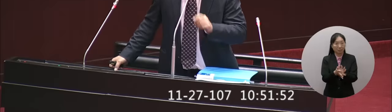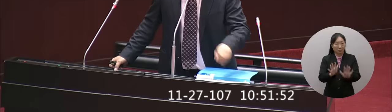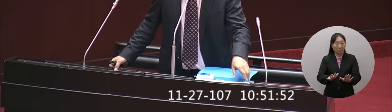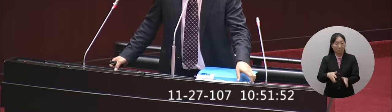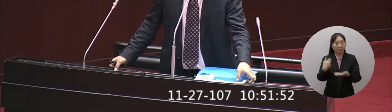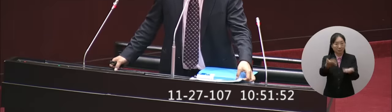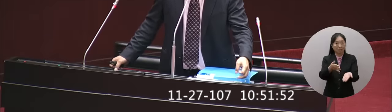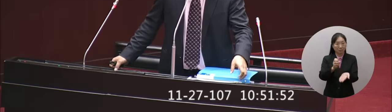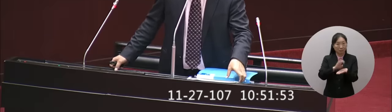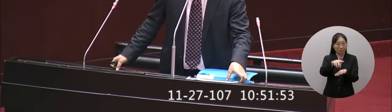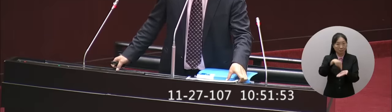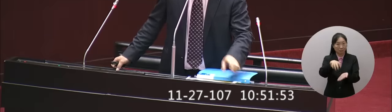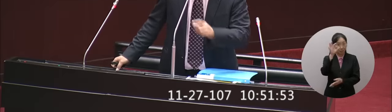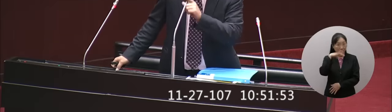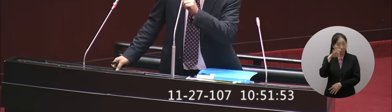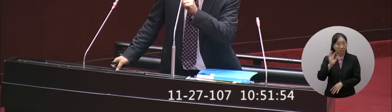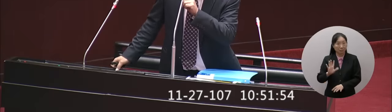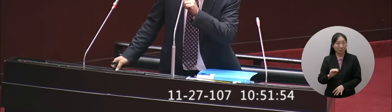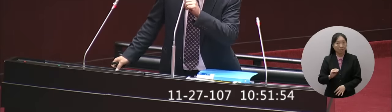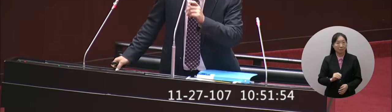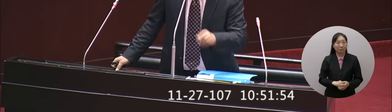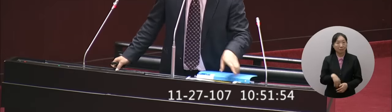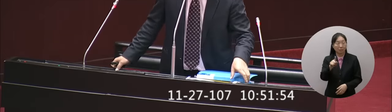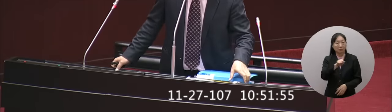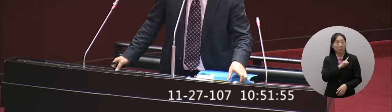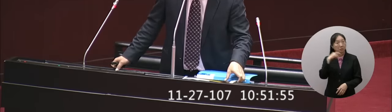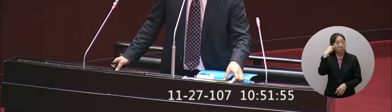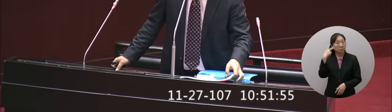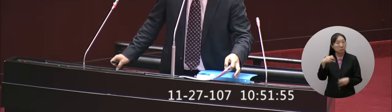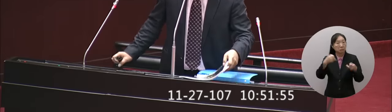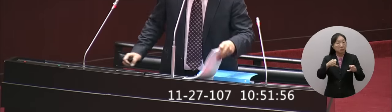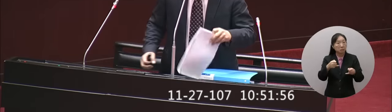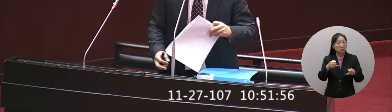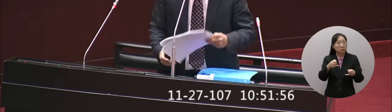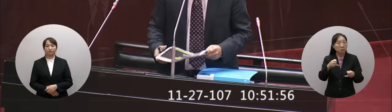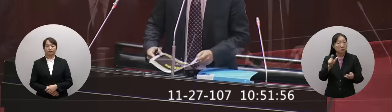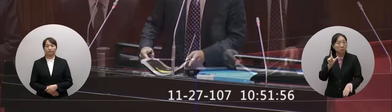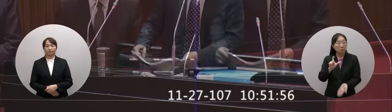看過了嗎我看過了你打幾分 及格嗎